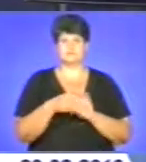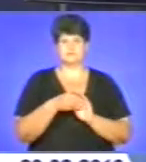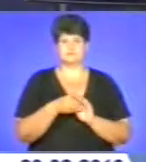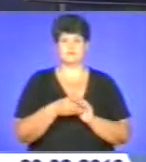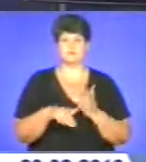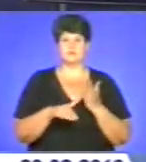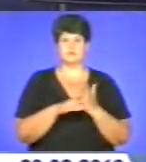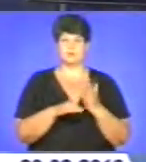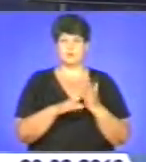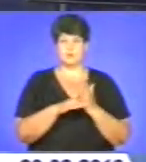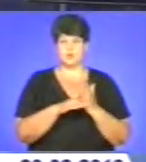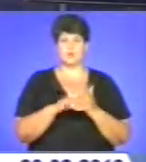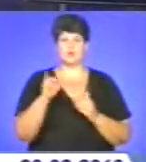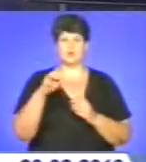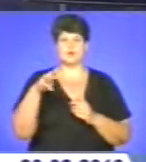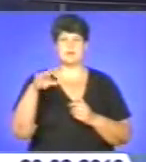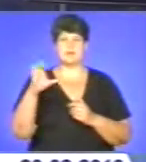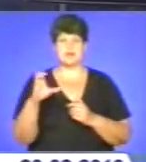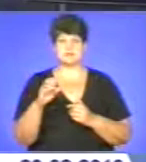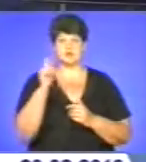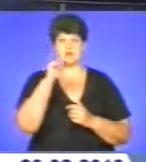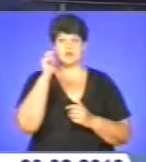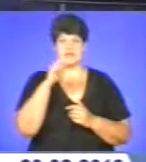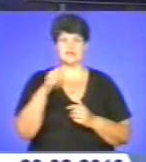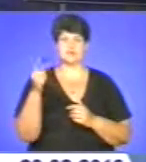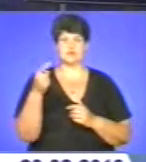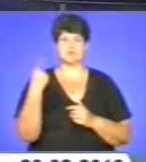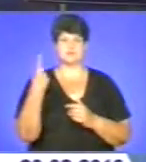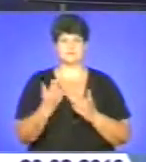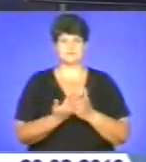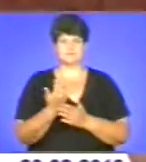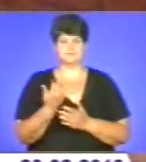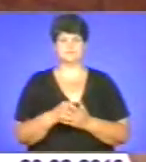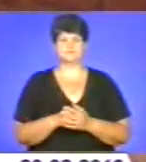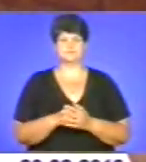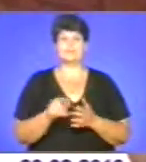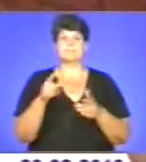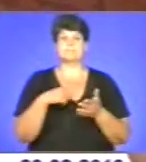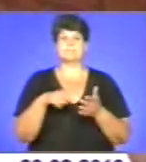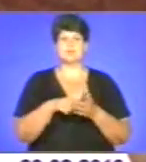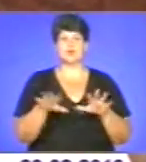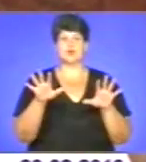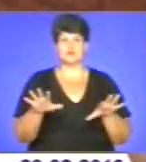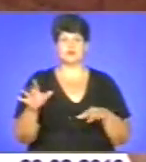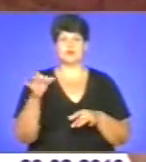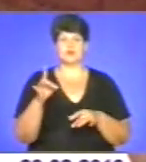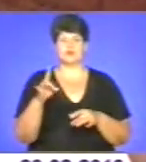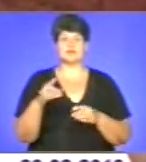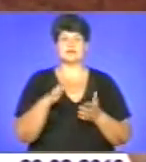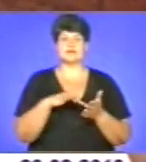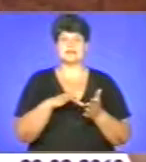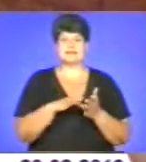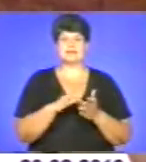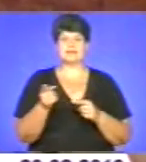– сектори зв'язків з громадськістю УМВС України Тернопільській області. Міський голова одного з районних центрів на Тернопільщині